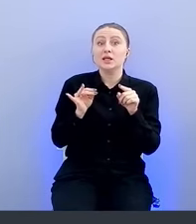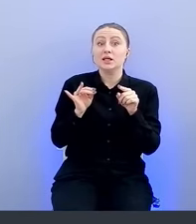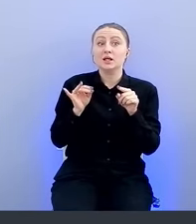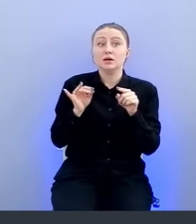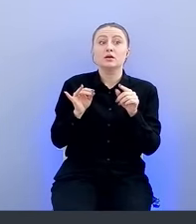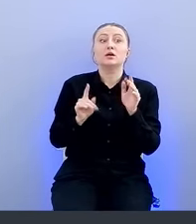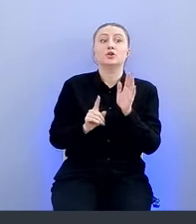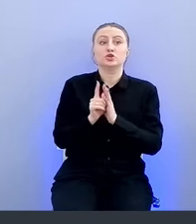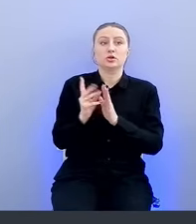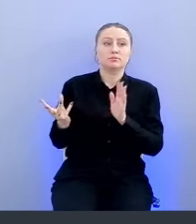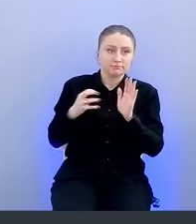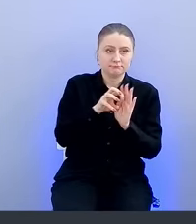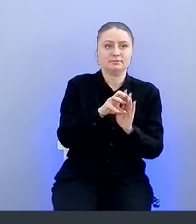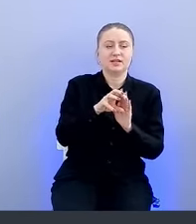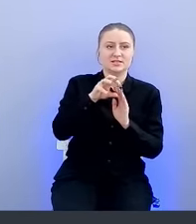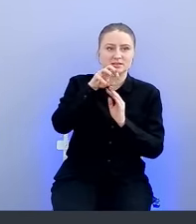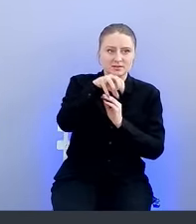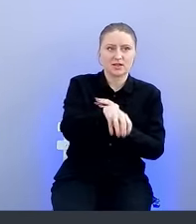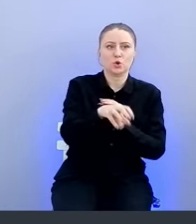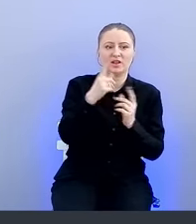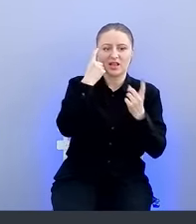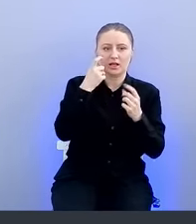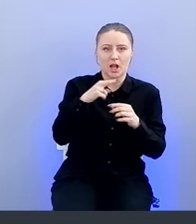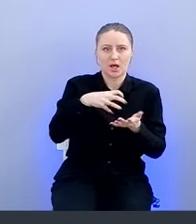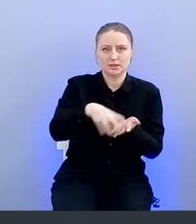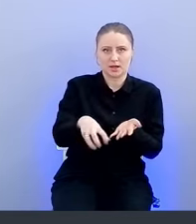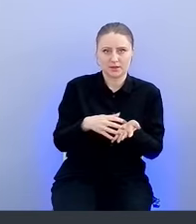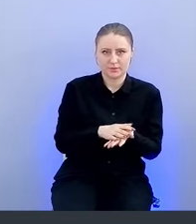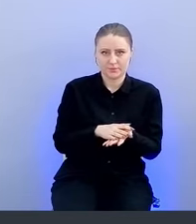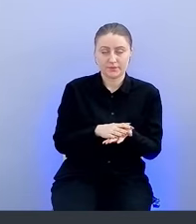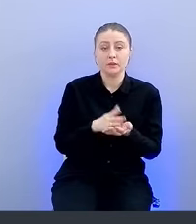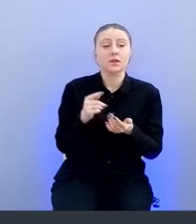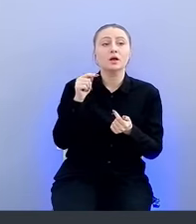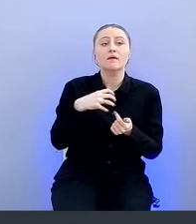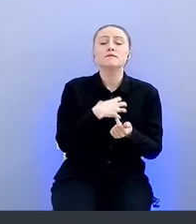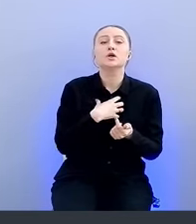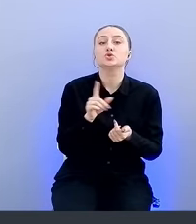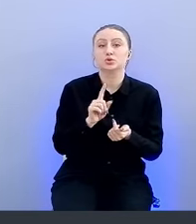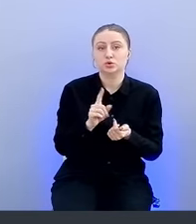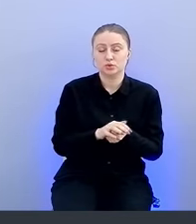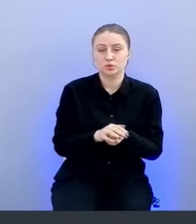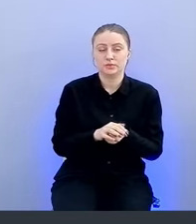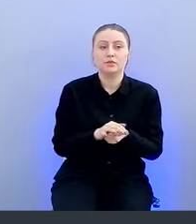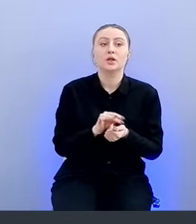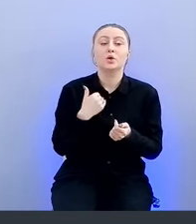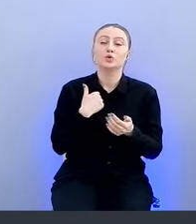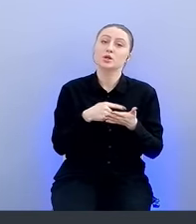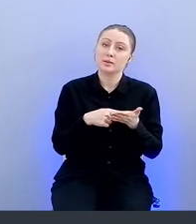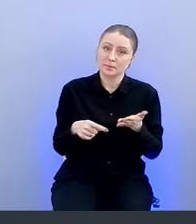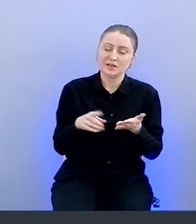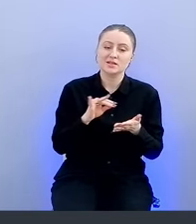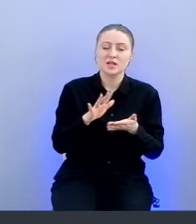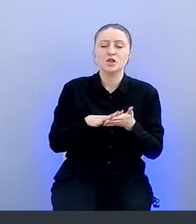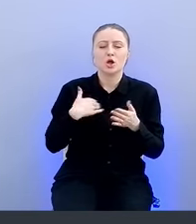топик заходит, кладет данные для скана. Что здесь важно? И что хочется отметить, о чем мы чуть